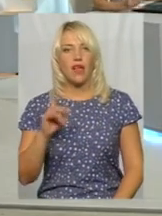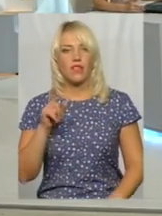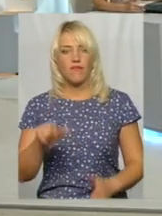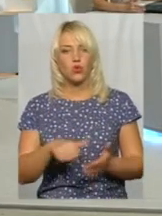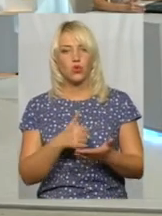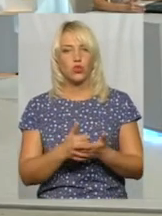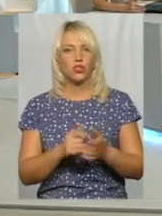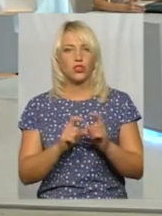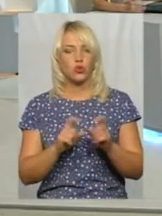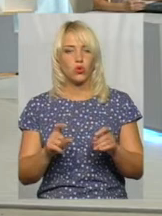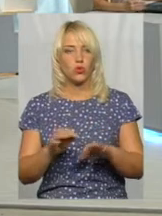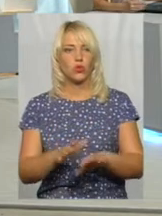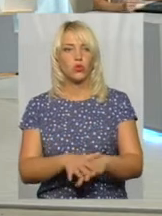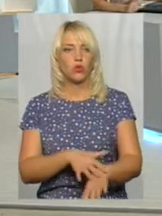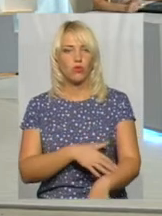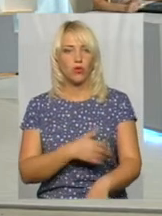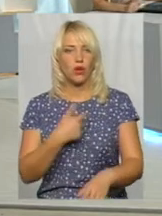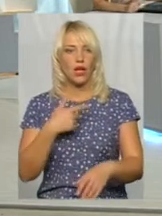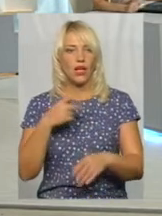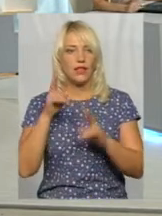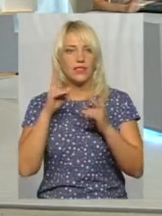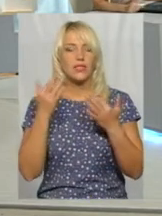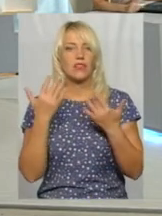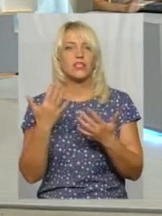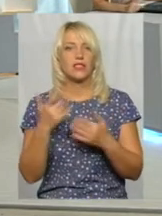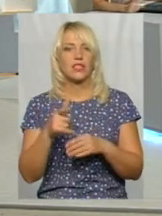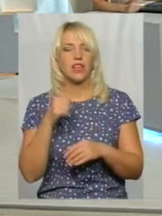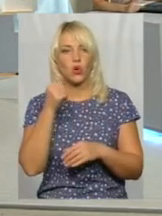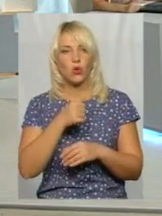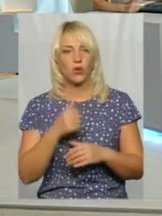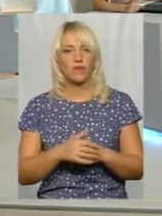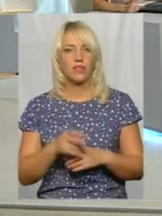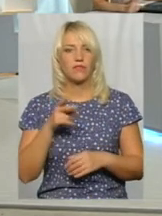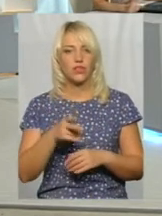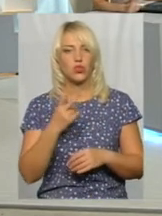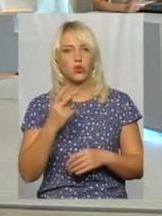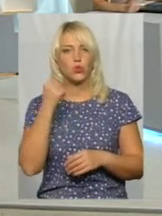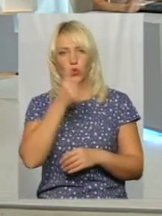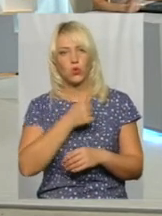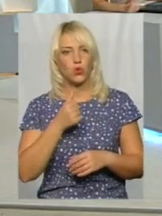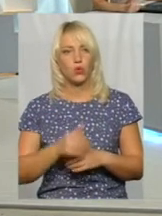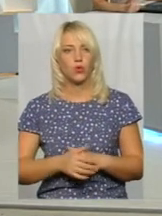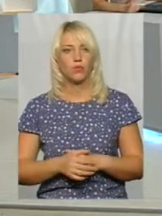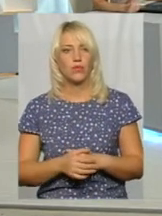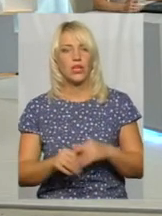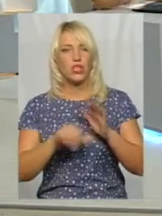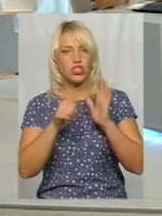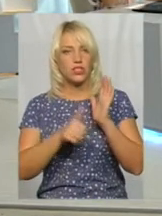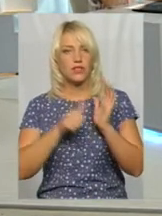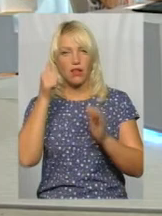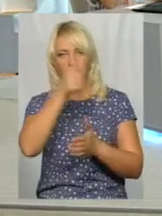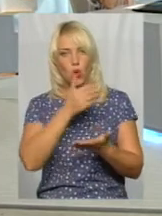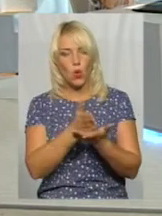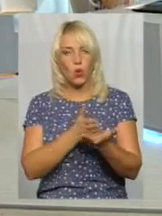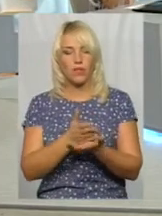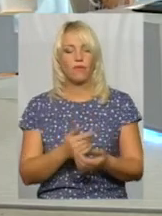«Знаю, що довго?» Не знаю, скільки саме. Скільки років? З 2002 року, тобто з 16 років. Ага, то маєте